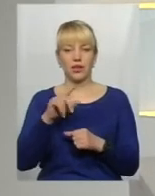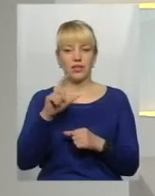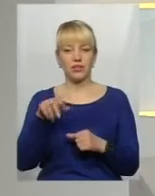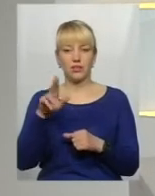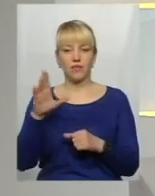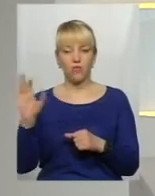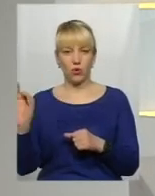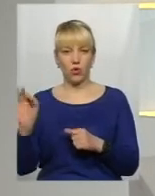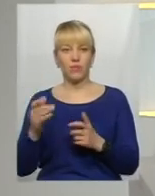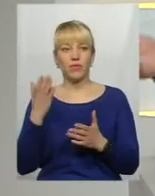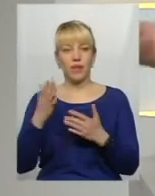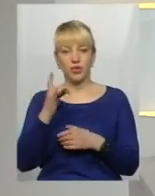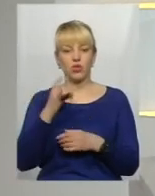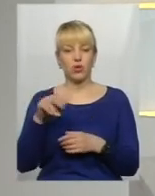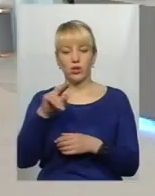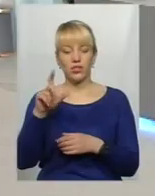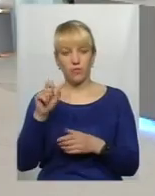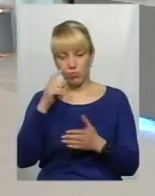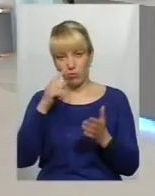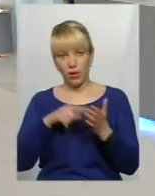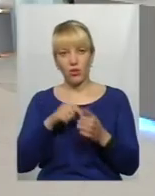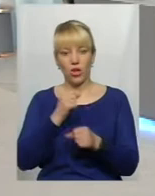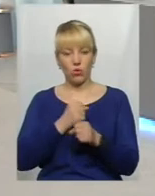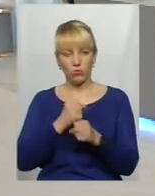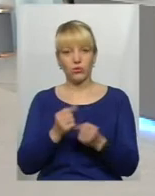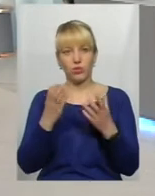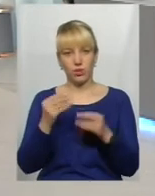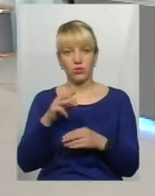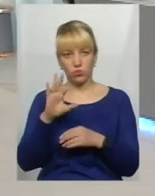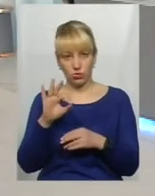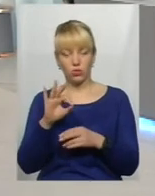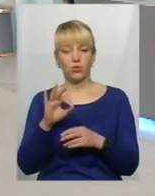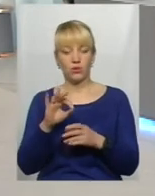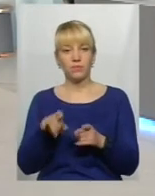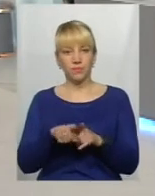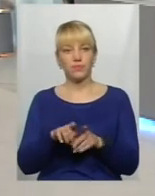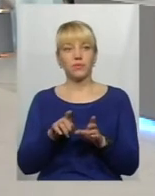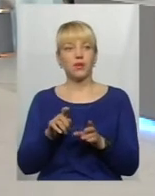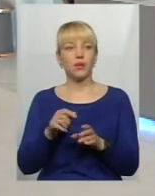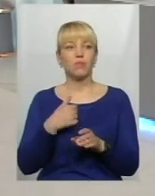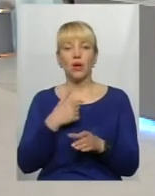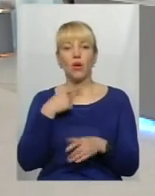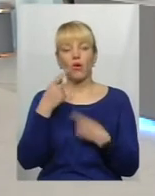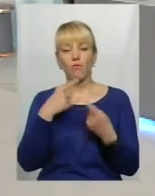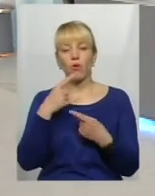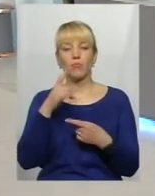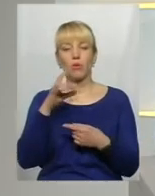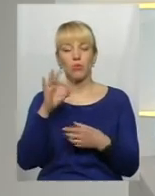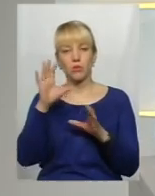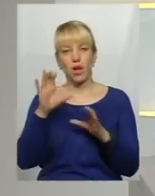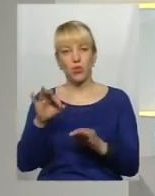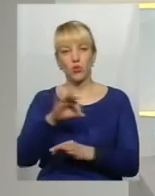на вихідний, тоді переноситься на понеділок. Решта – ні. Але разом з тим, зараз така поки що… Бо, знову, ми говоримо про законопроект,